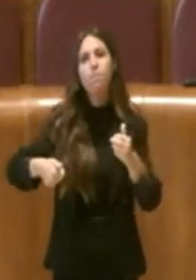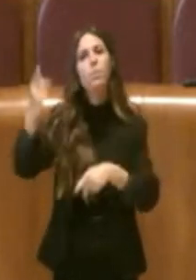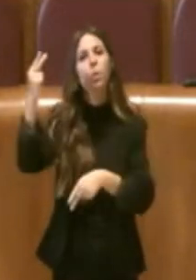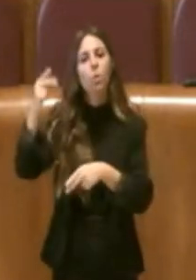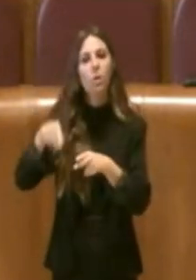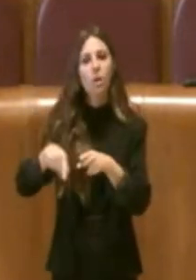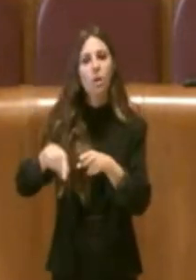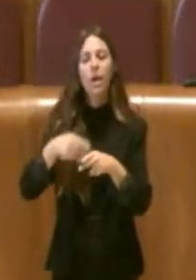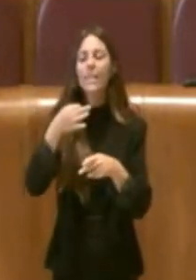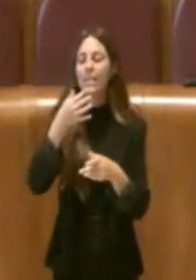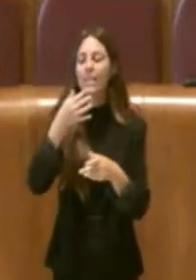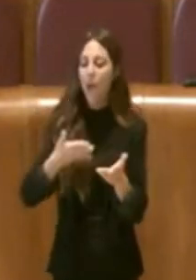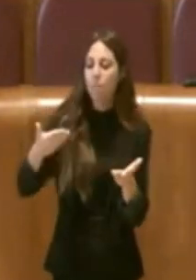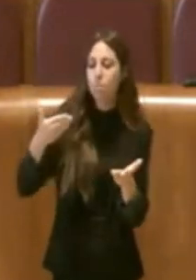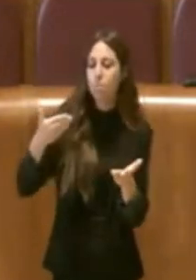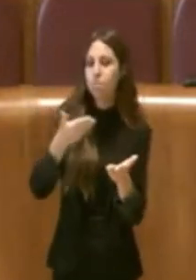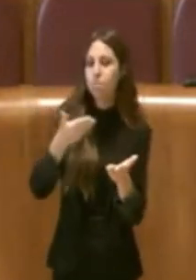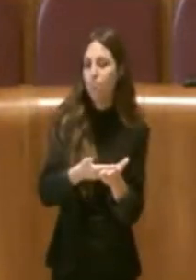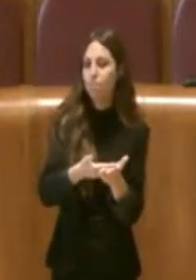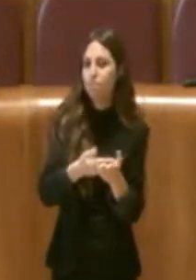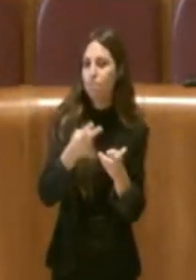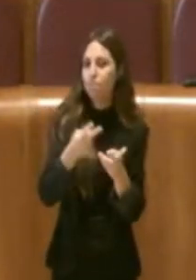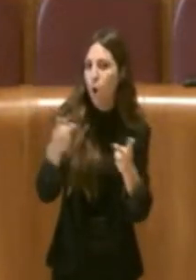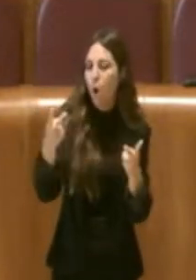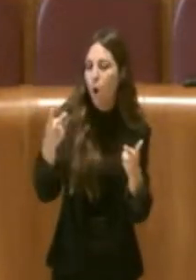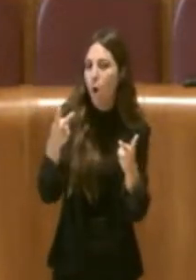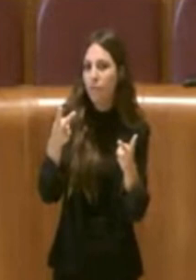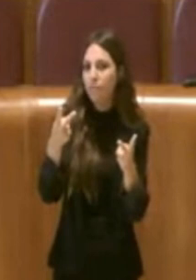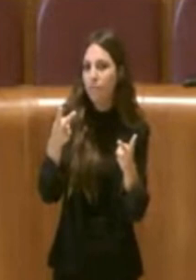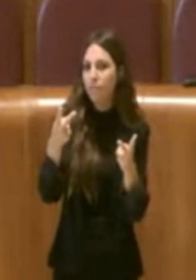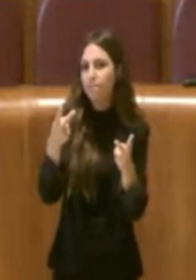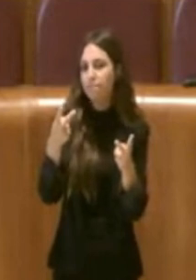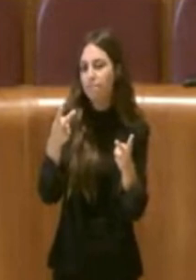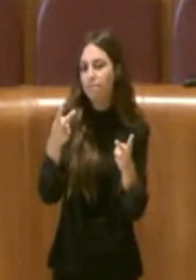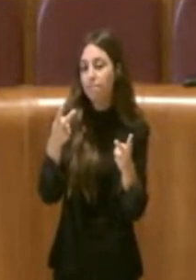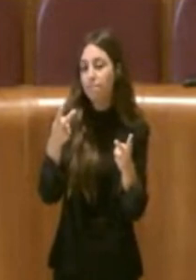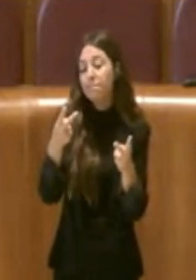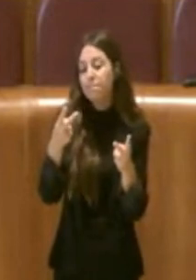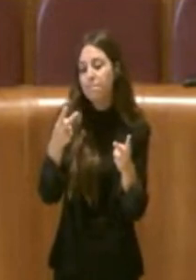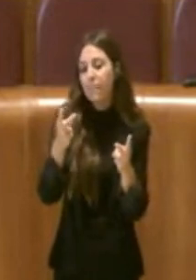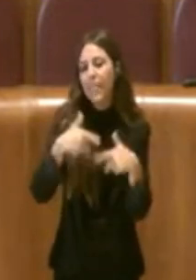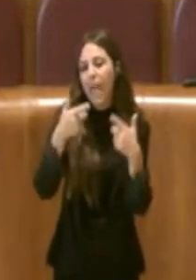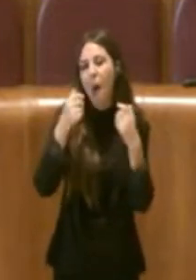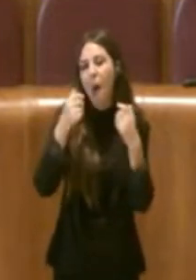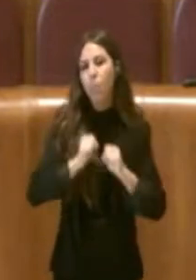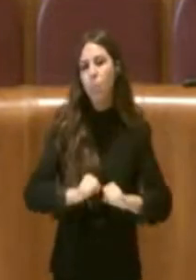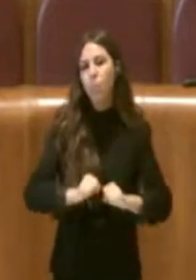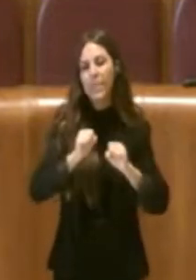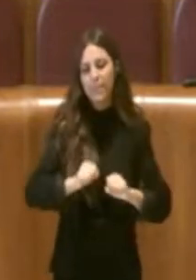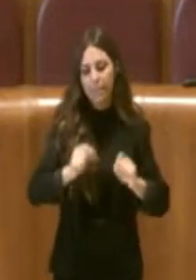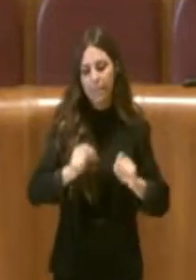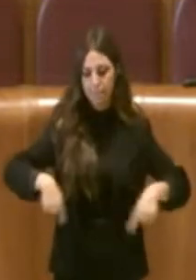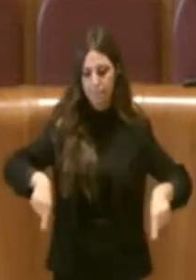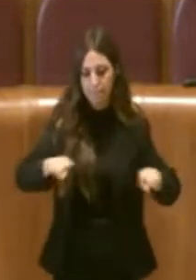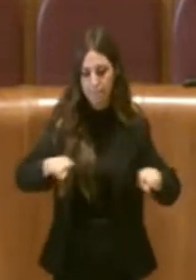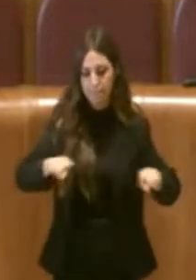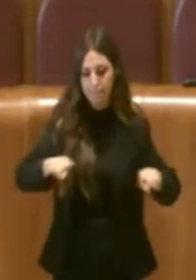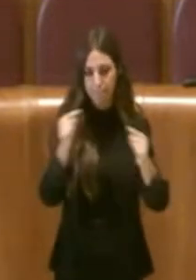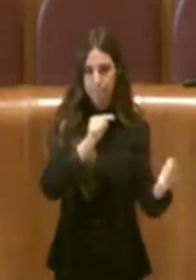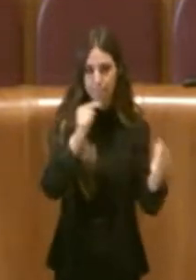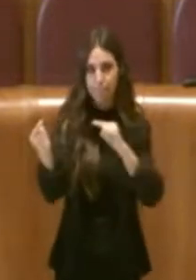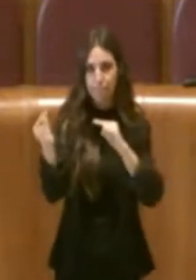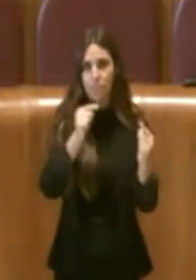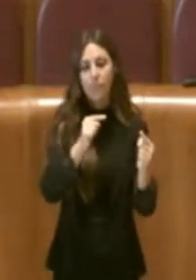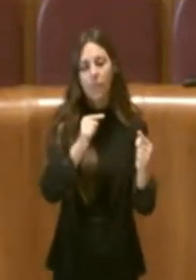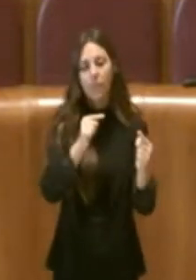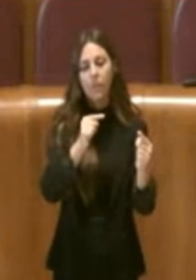la nostra proposta cerca di dare la possibilità a quest'aula di dibattere e di discutere